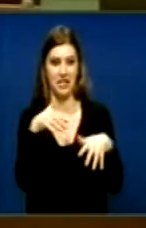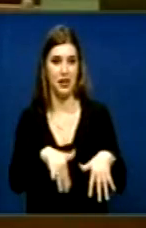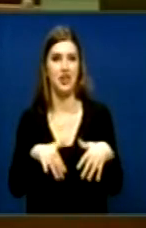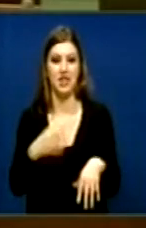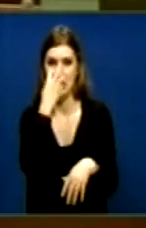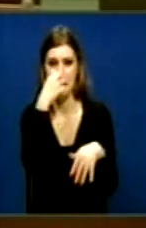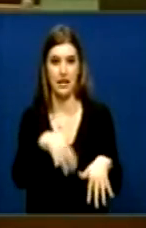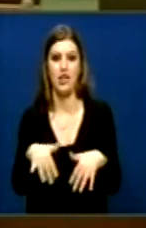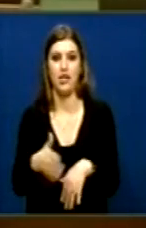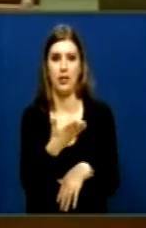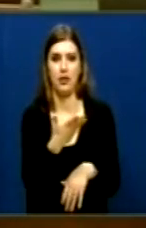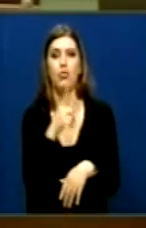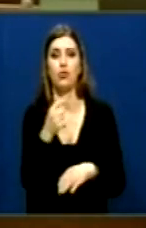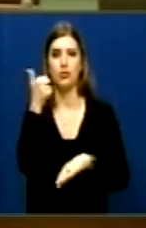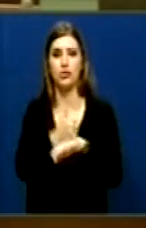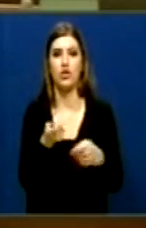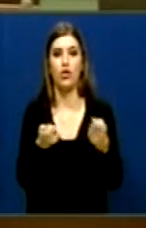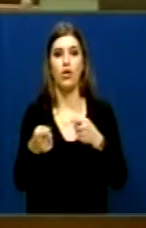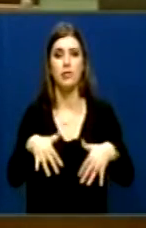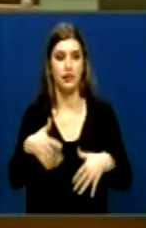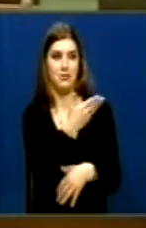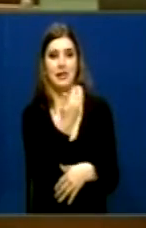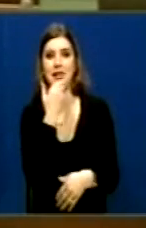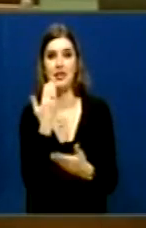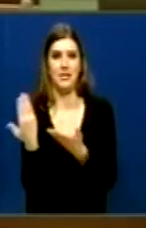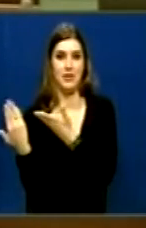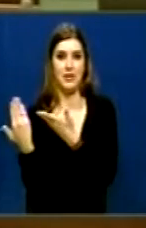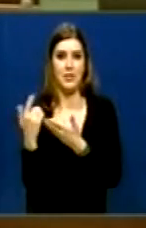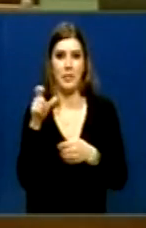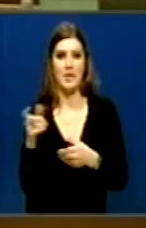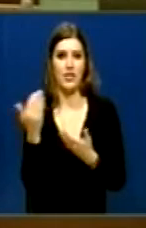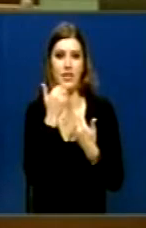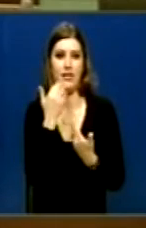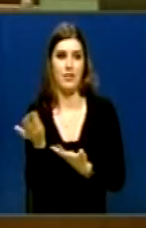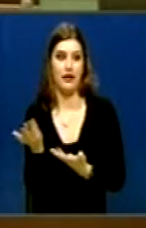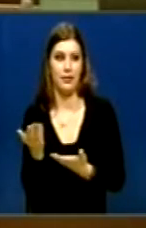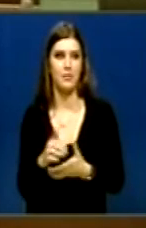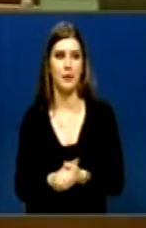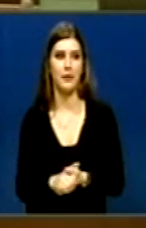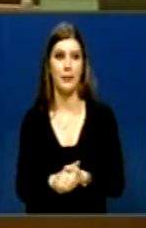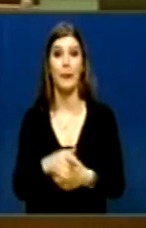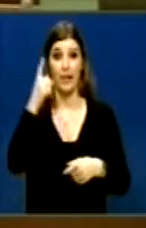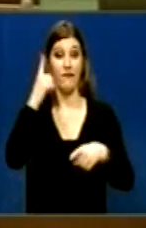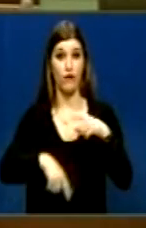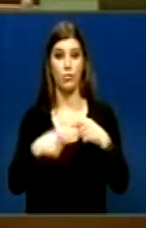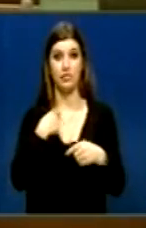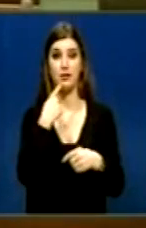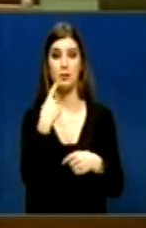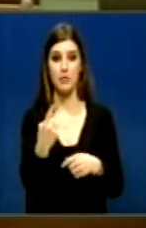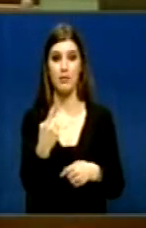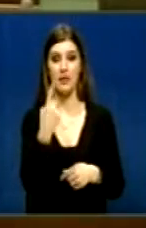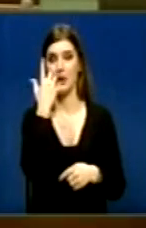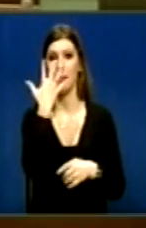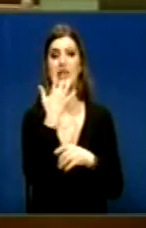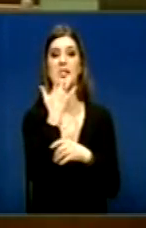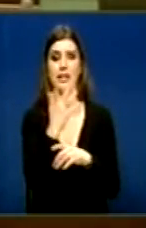kërëzori cilgut Kjo i këtu që përmbas që bëshesh Dhe për fund Ta për amendojnë vetëm njëherë Për 5 sekunda Nëse